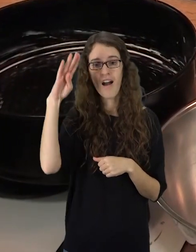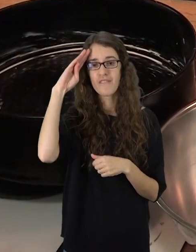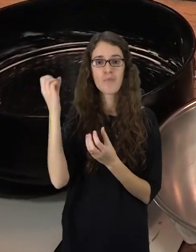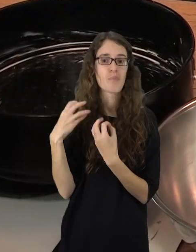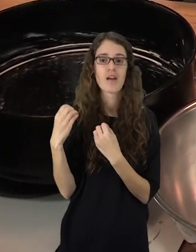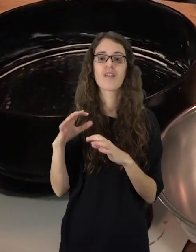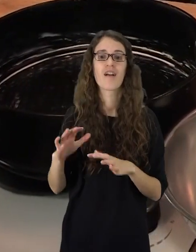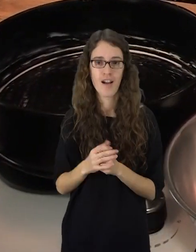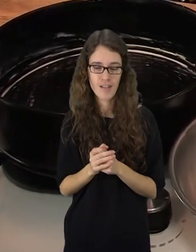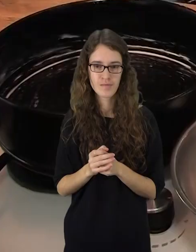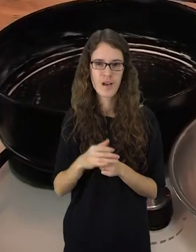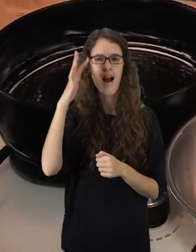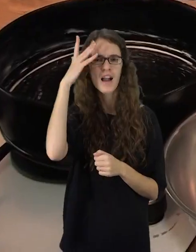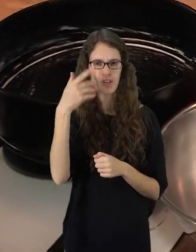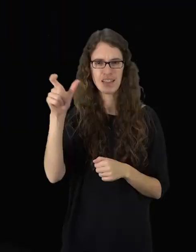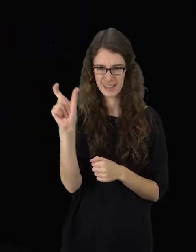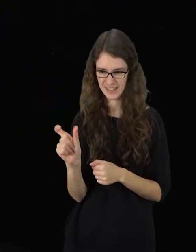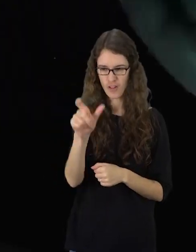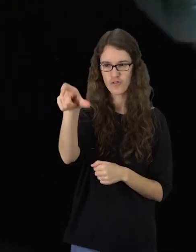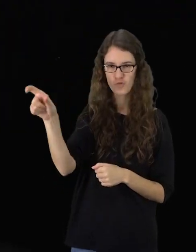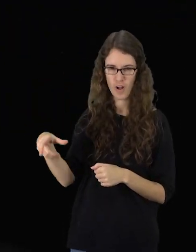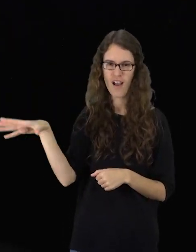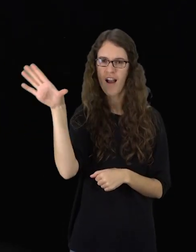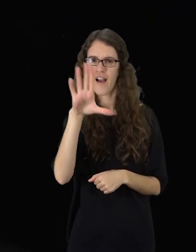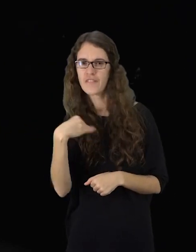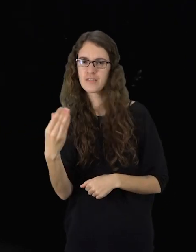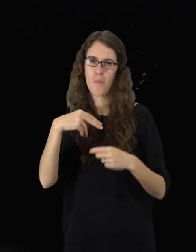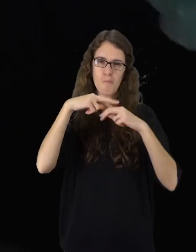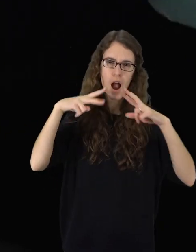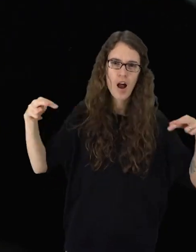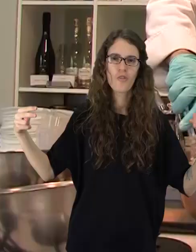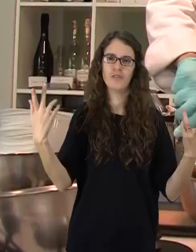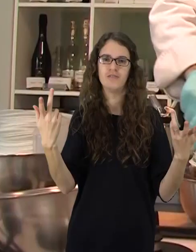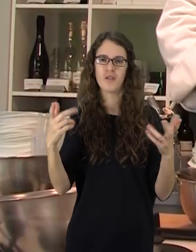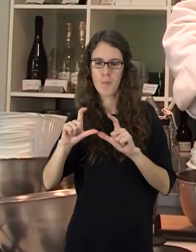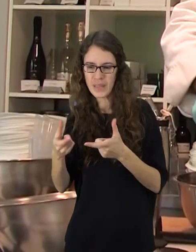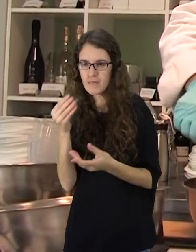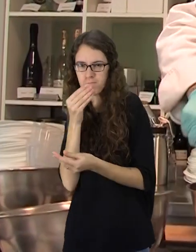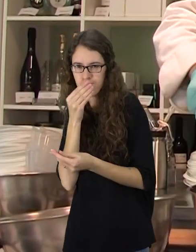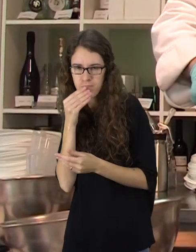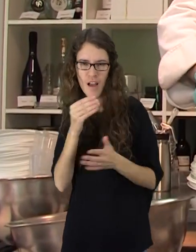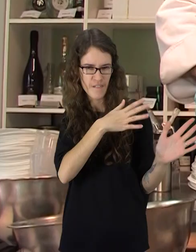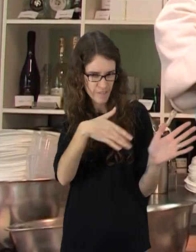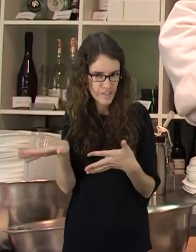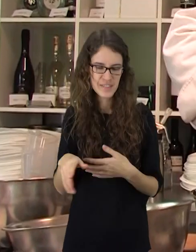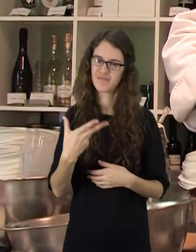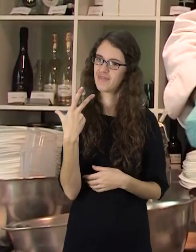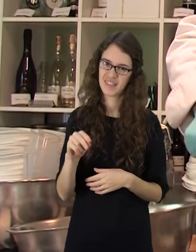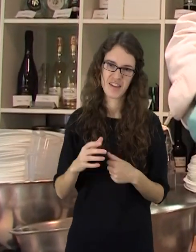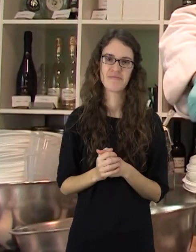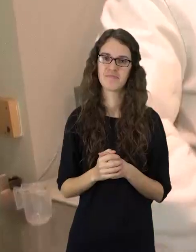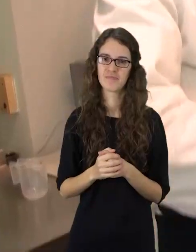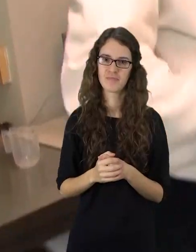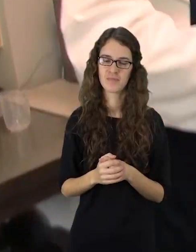jog tai, kad italių kiekvieną dieną valgo tik makaronus ar kitus miltinius patikalus, yra mitas. Mažą to kulinaras dar labiau nustėbina,